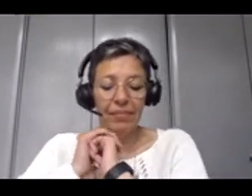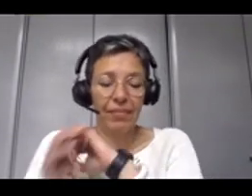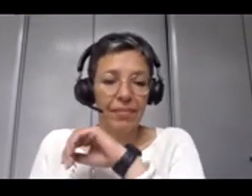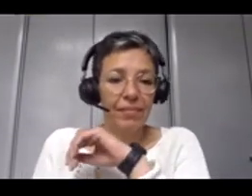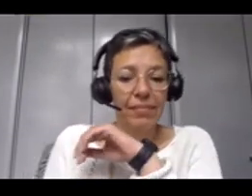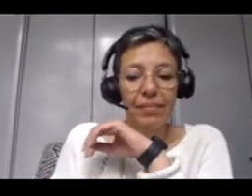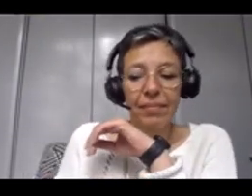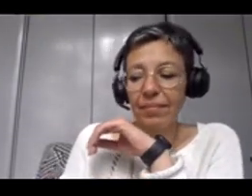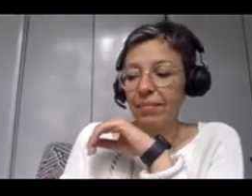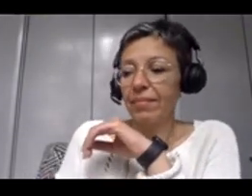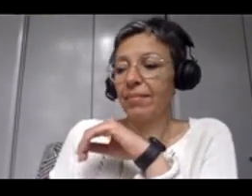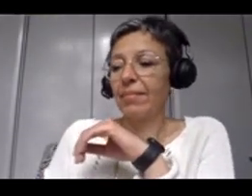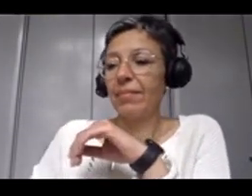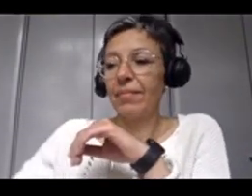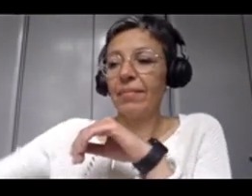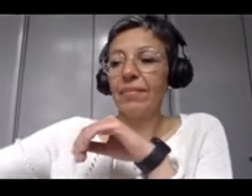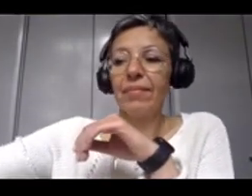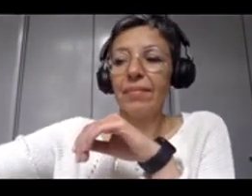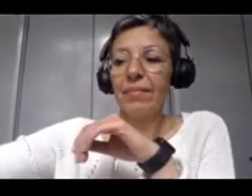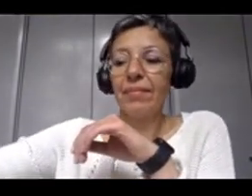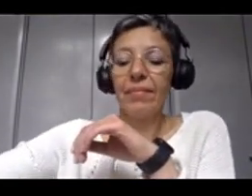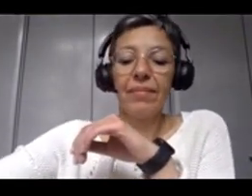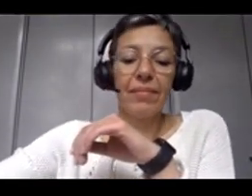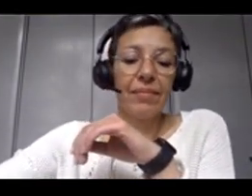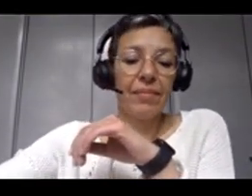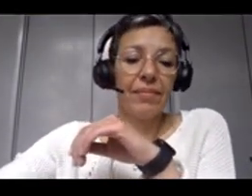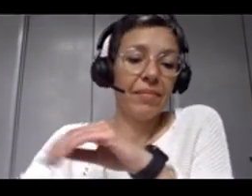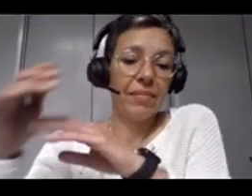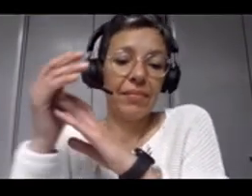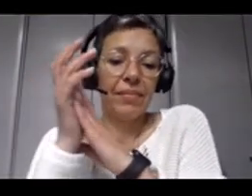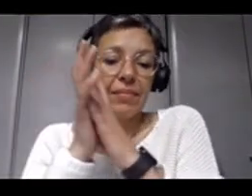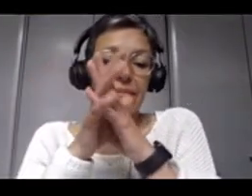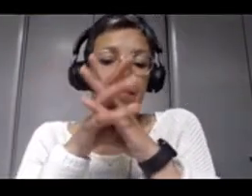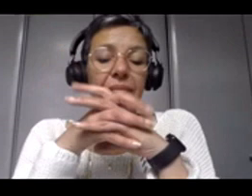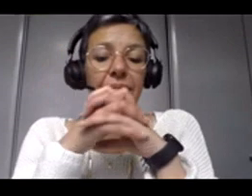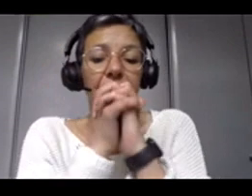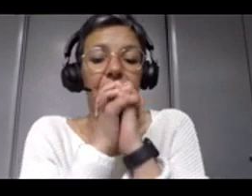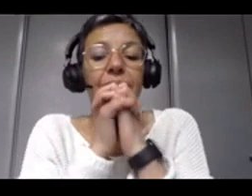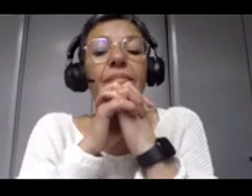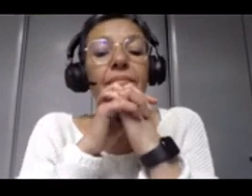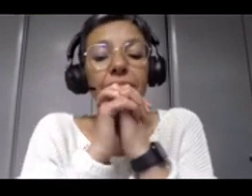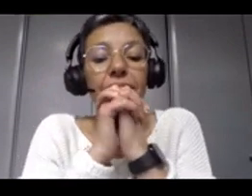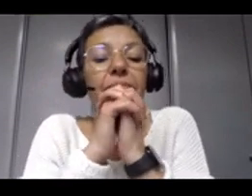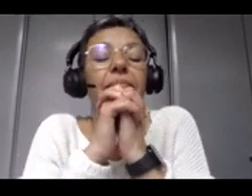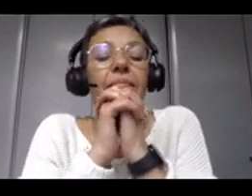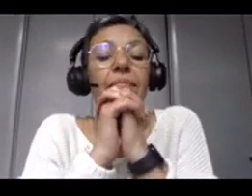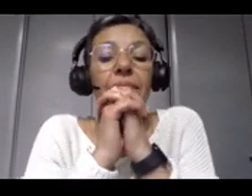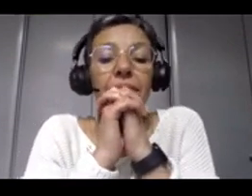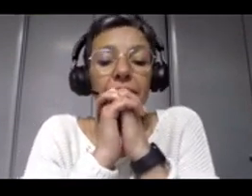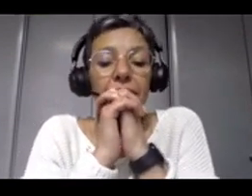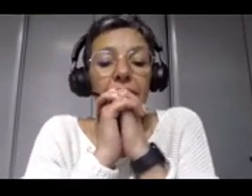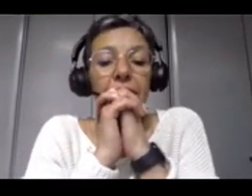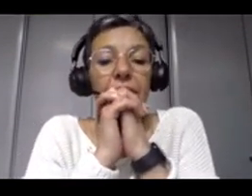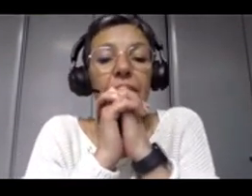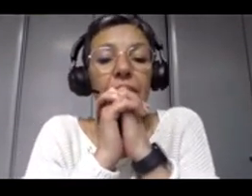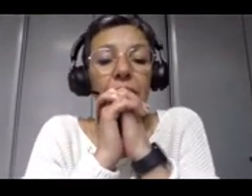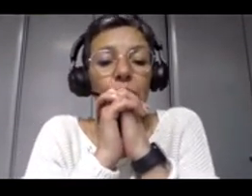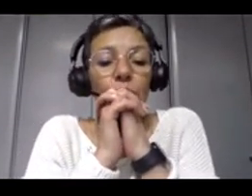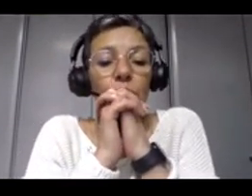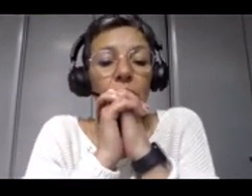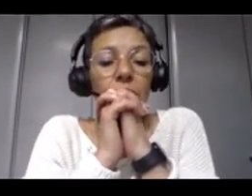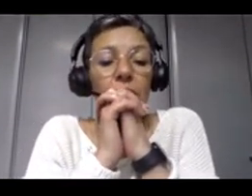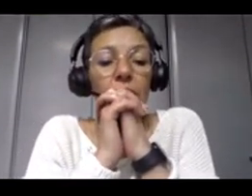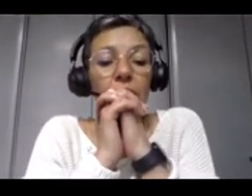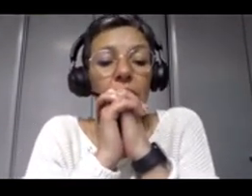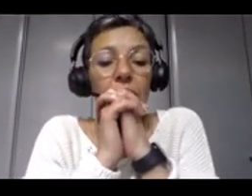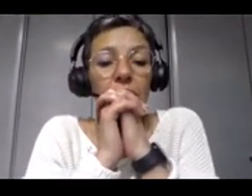Ensuite, en bas à gauche de votre écran, c'est la figure de la cascade. C'est comment je passe de